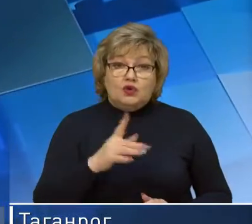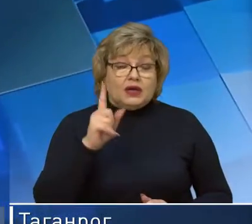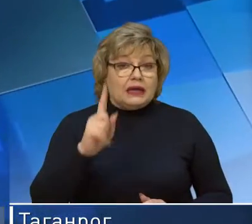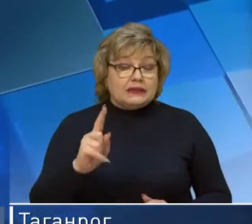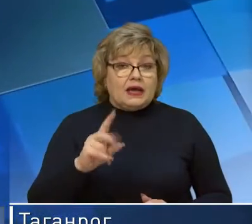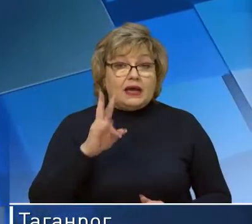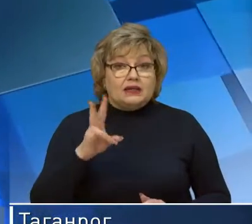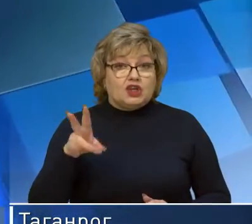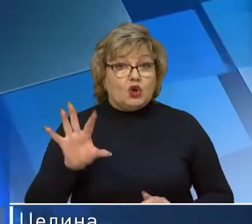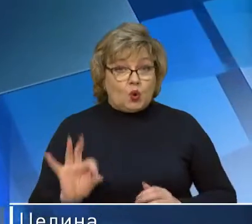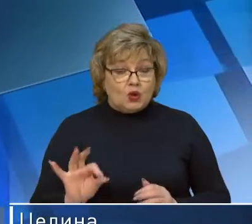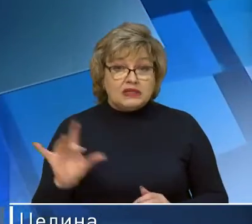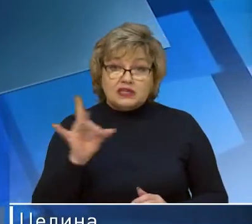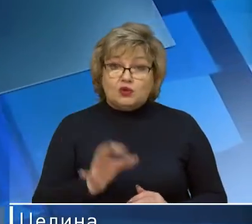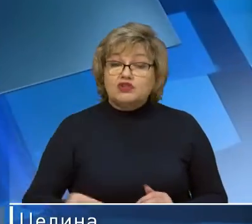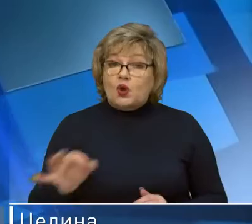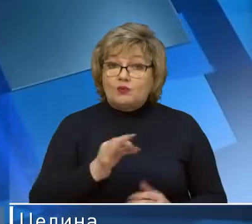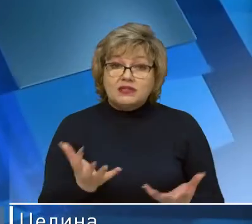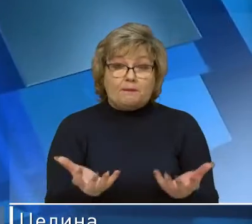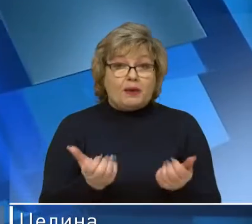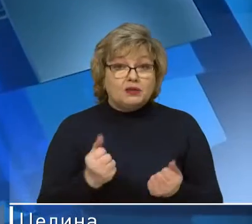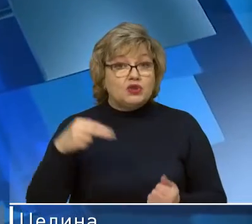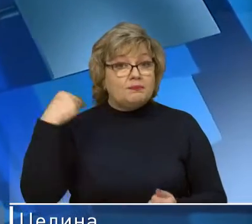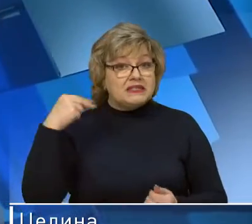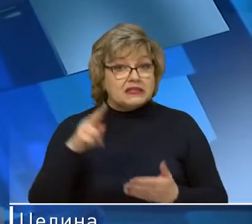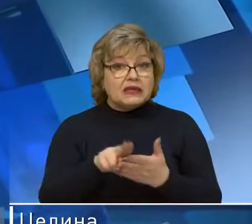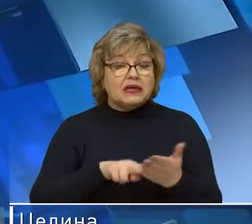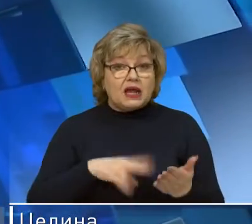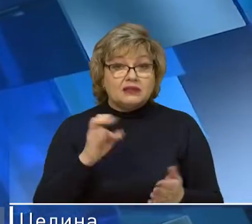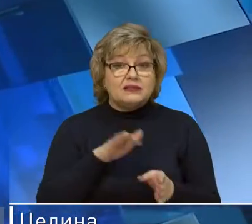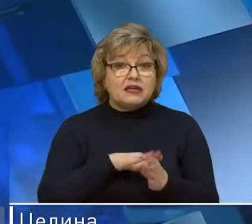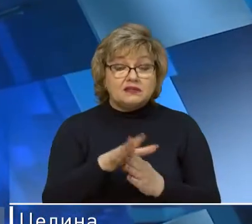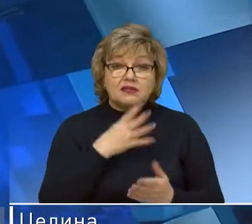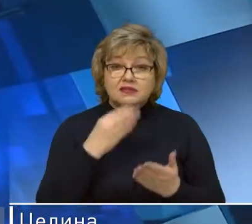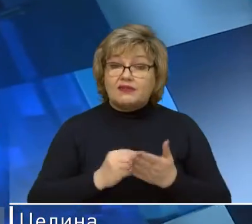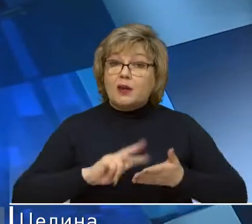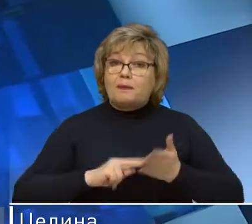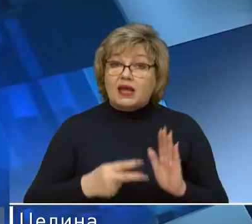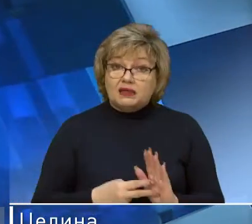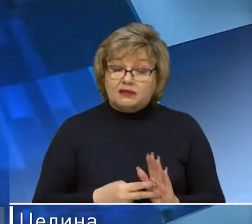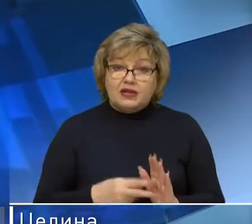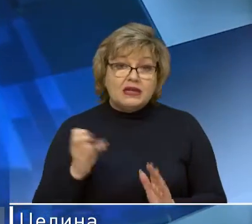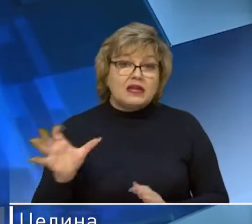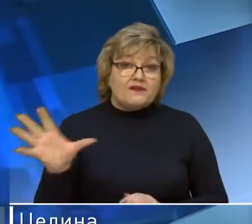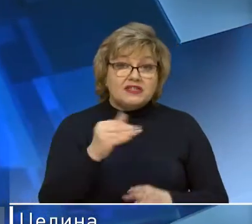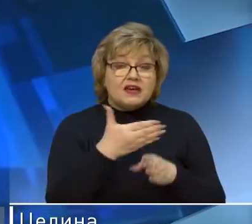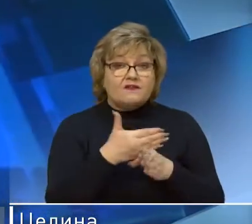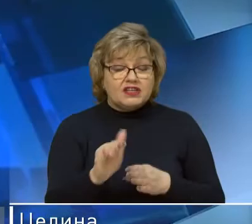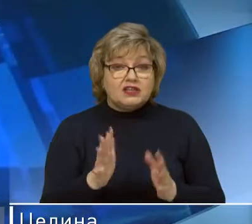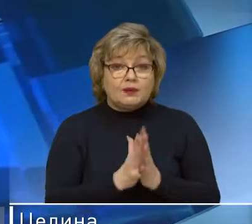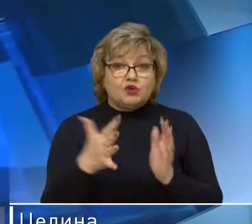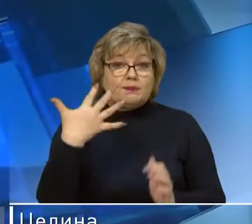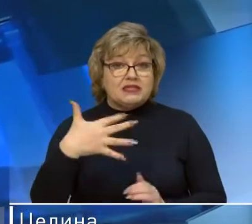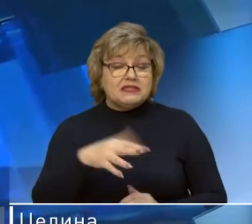некоммерческая организация из Ростовской области получит президентские гранты на реализацию своих проектов. На всех выделено более